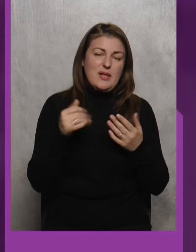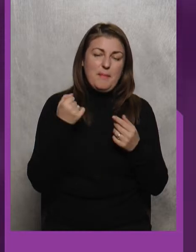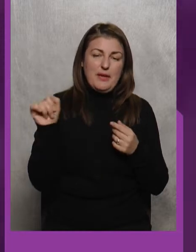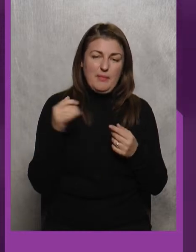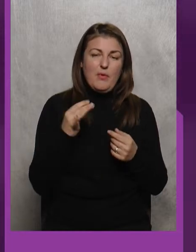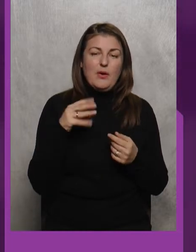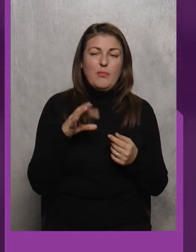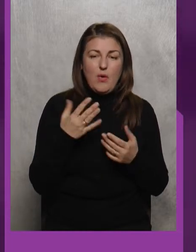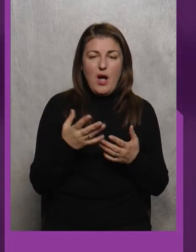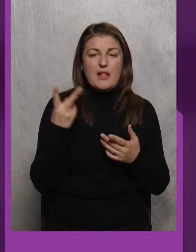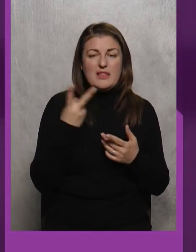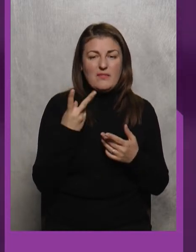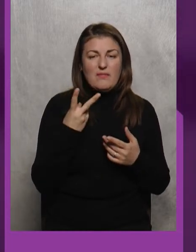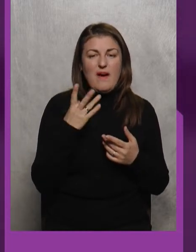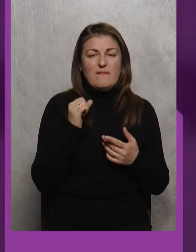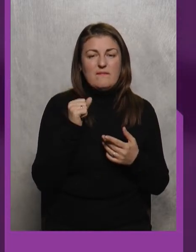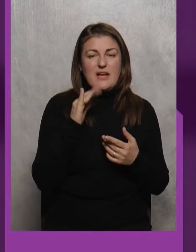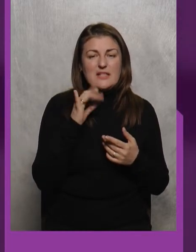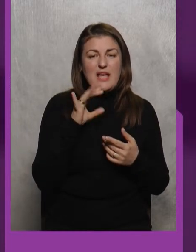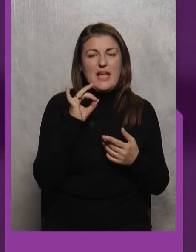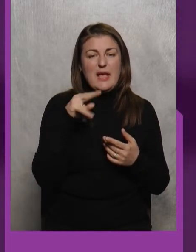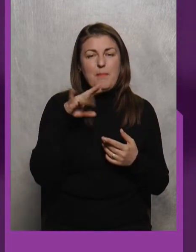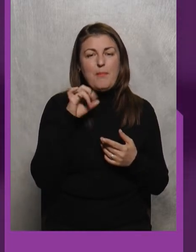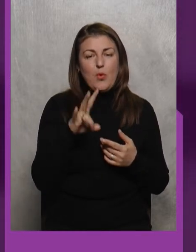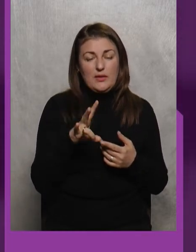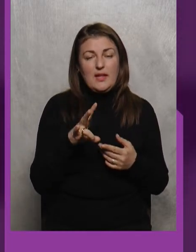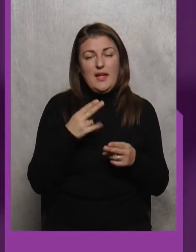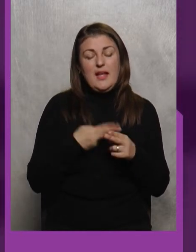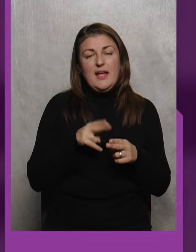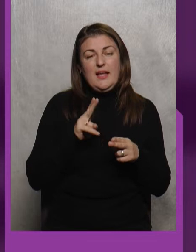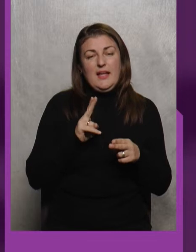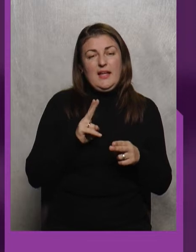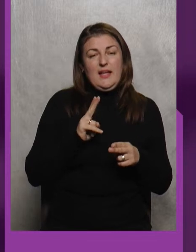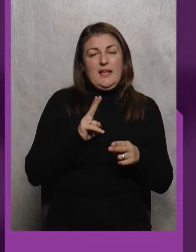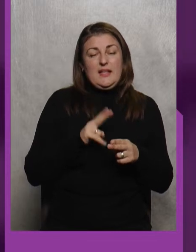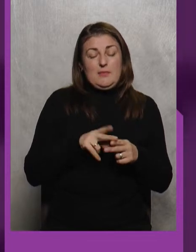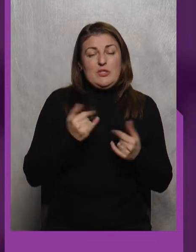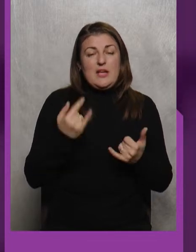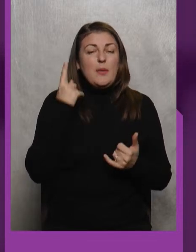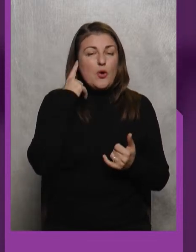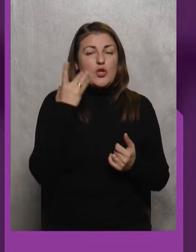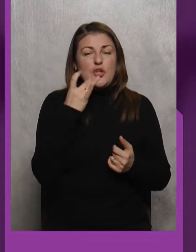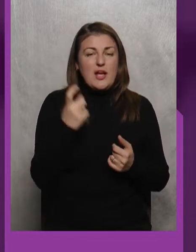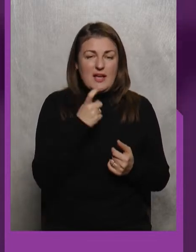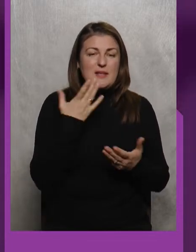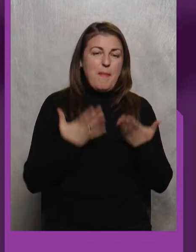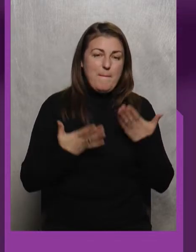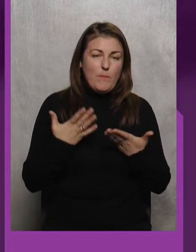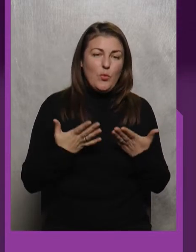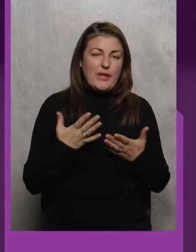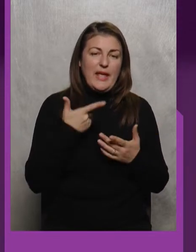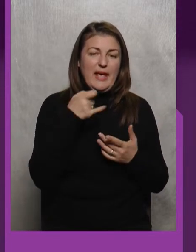Два в Азарі? Це Япон, Це Япон Тому Зараз почуємо ще раз Мабуть